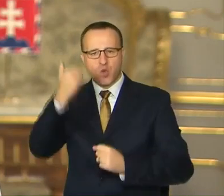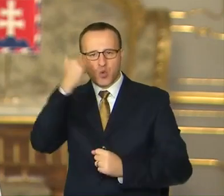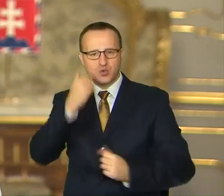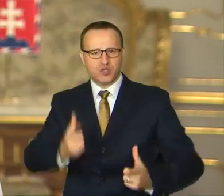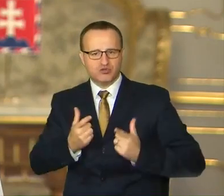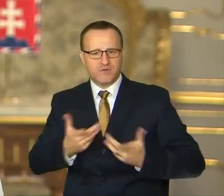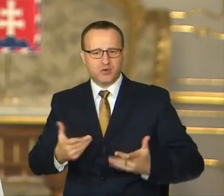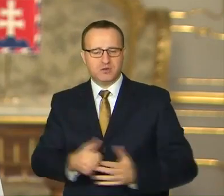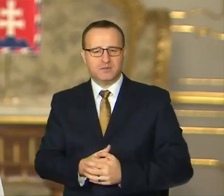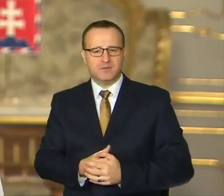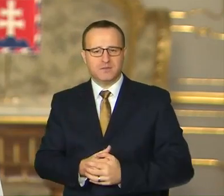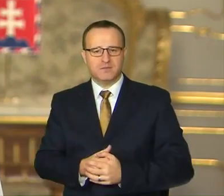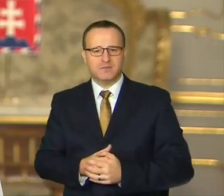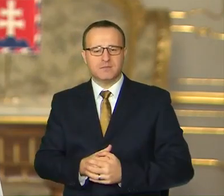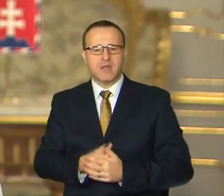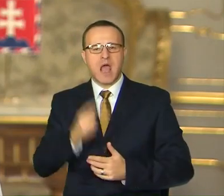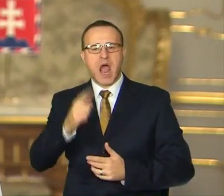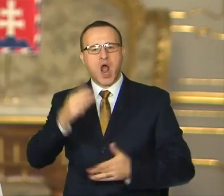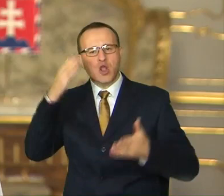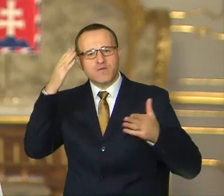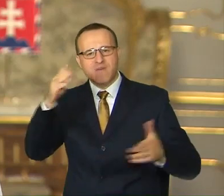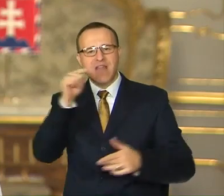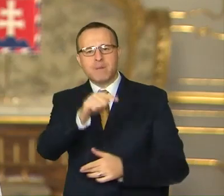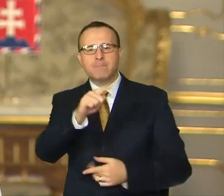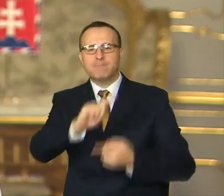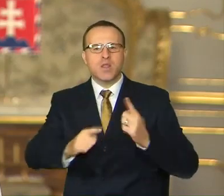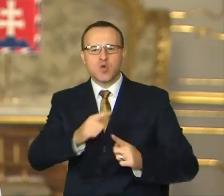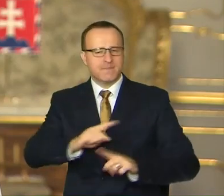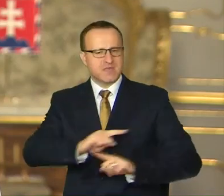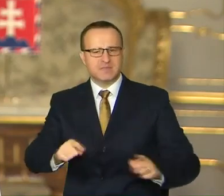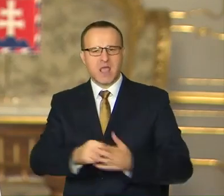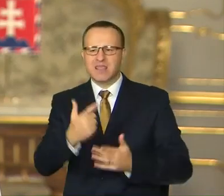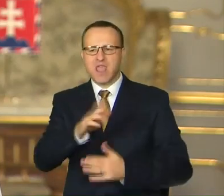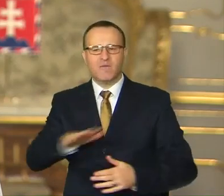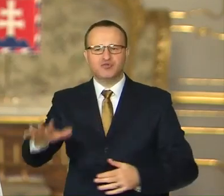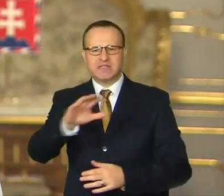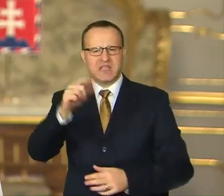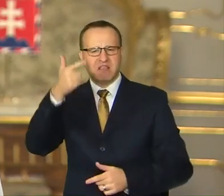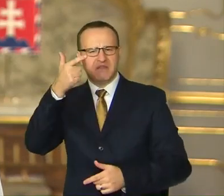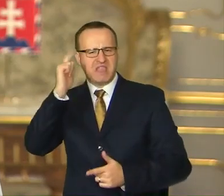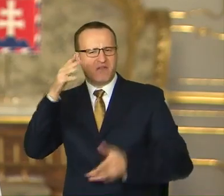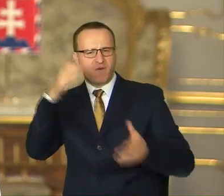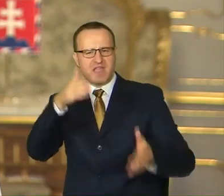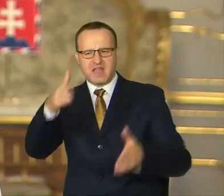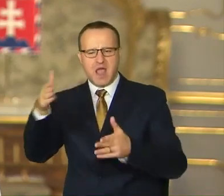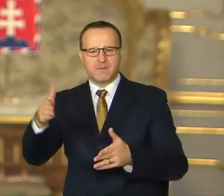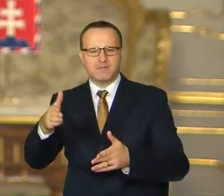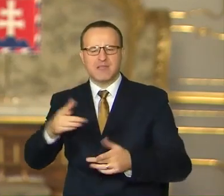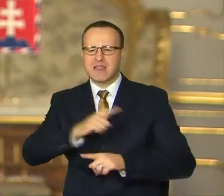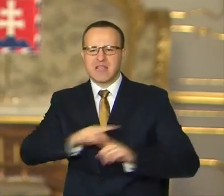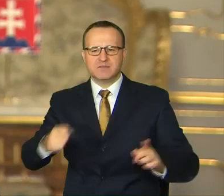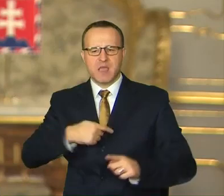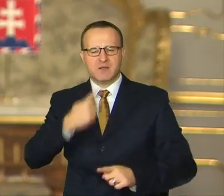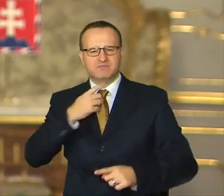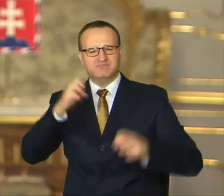životy. A napokon ani dôveru voči politikom. Nie všetci sú nehodní. Nedajme sa otráviť rečami